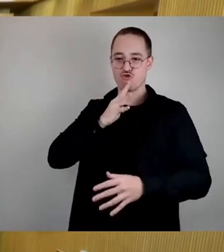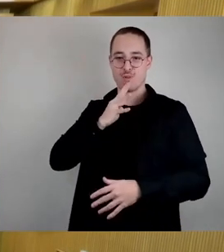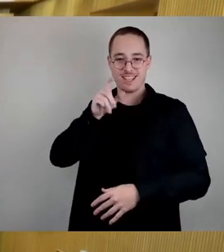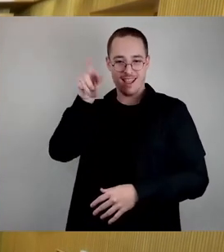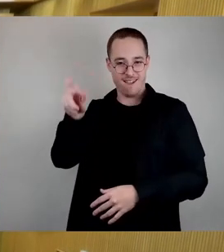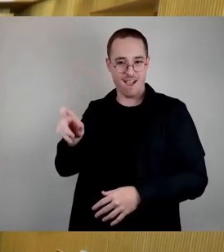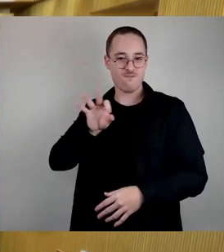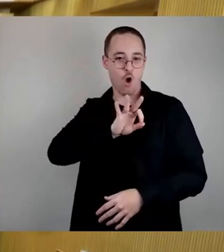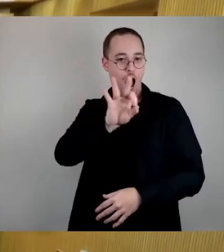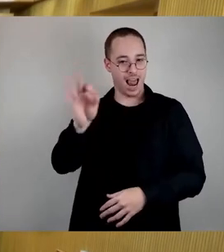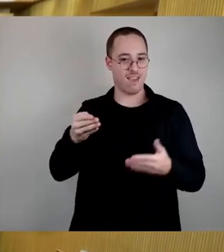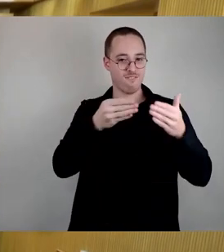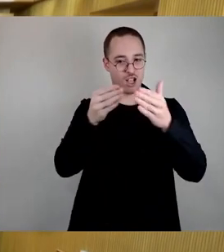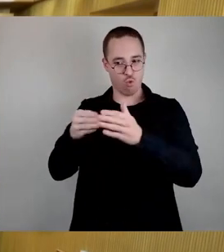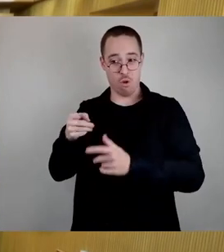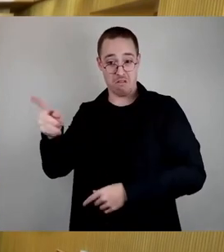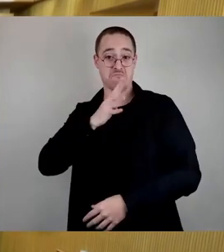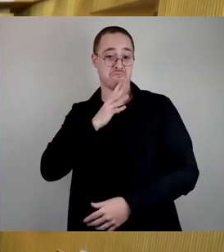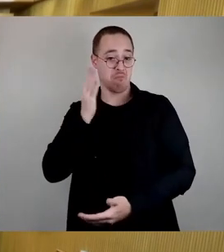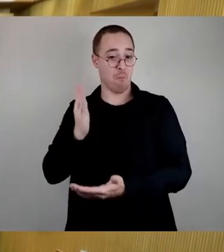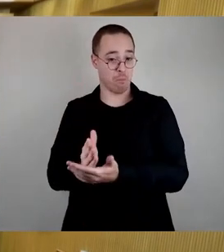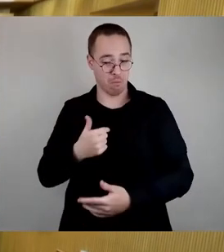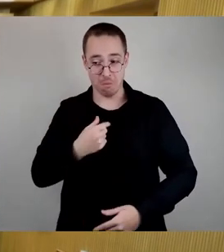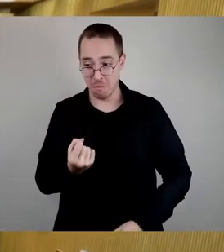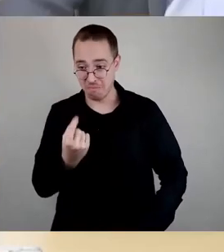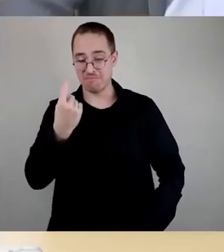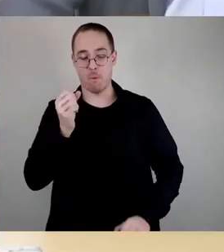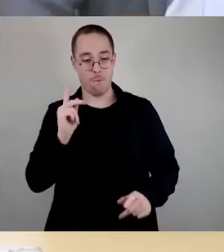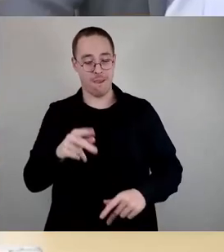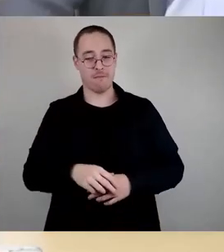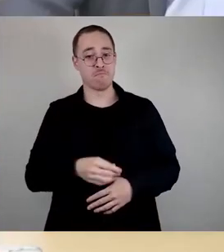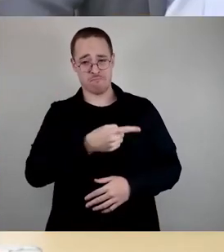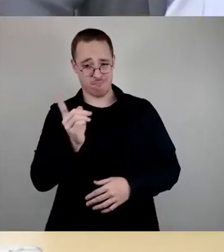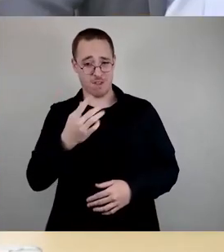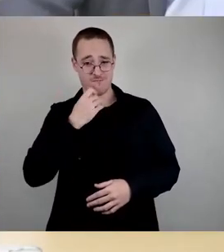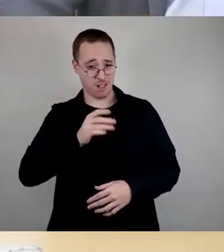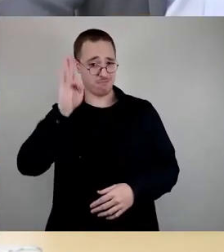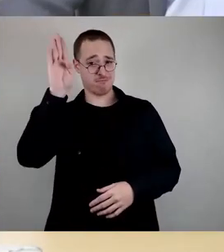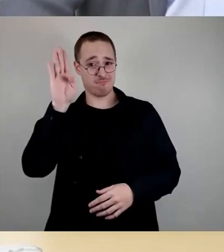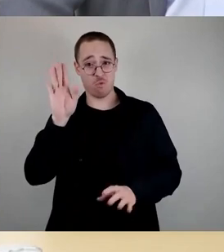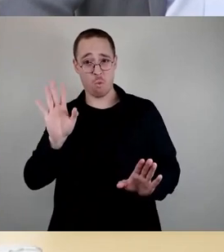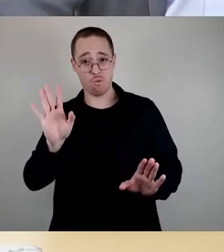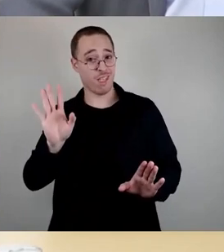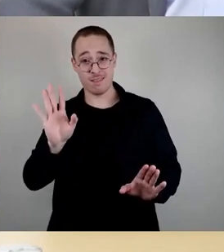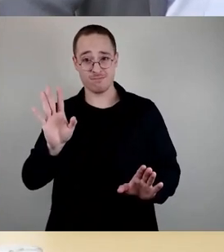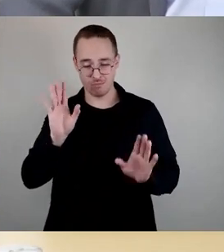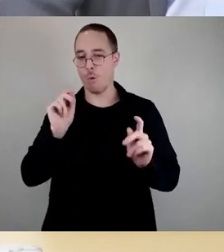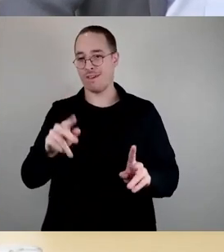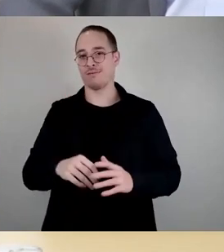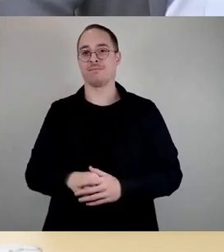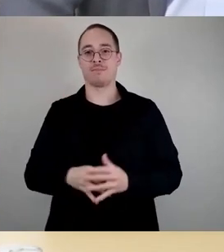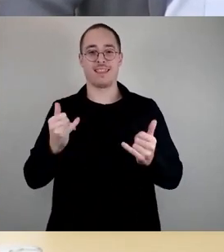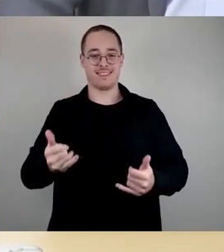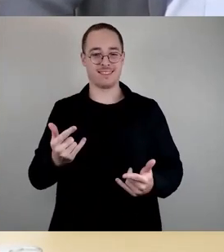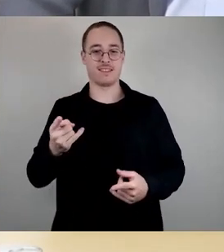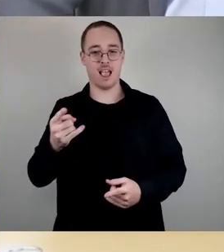weitere Wortmeldungen? Gibt es nicht? Sehr gut. Dann kommen wir zur Abstimmung über den federführenden Ausschussbericht.